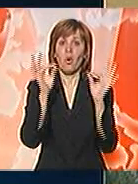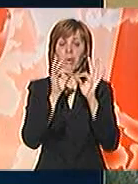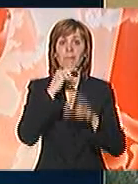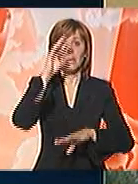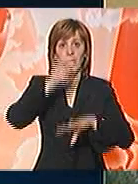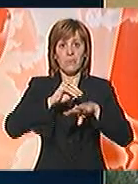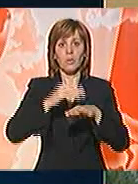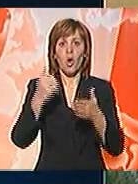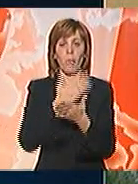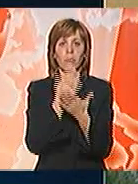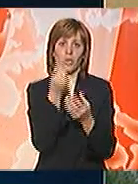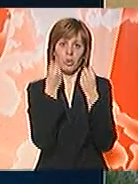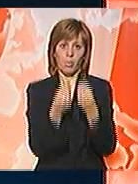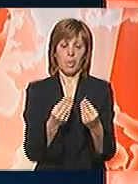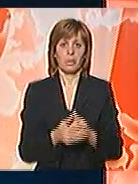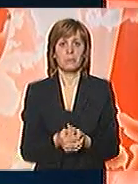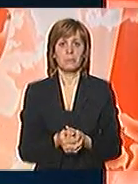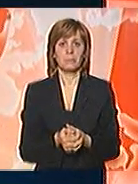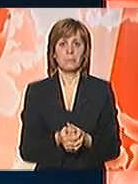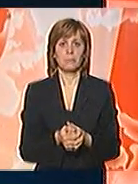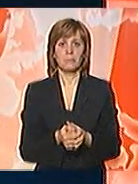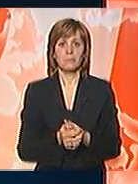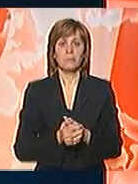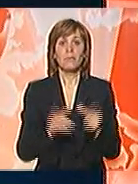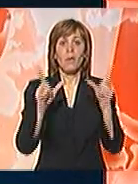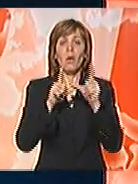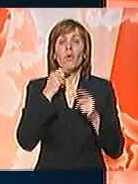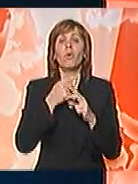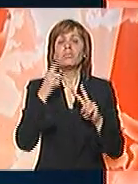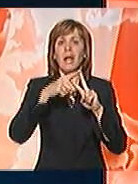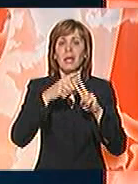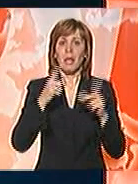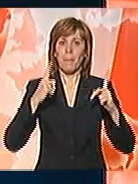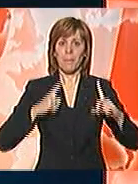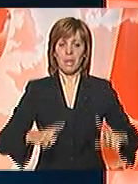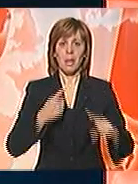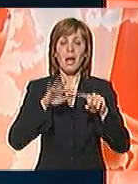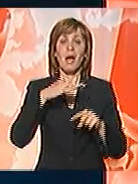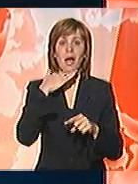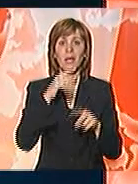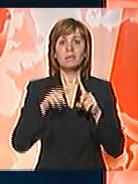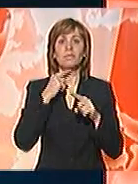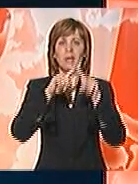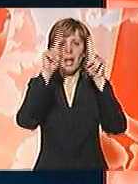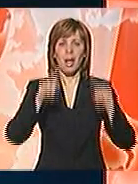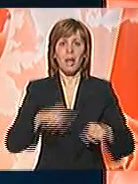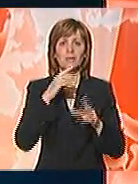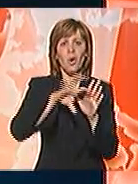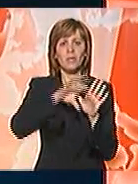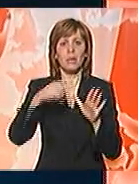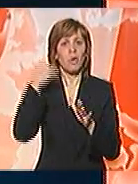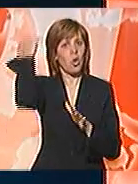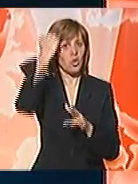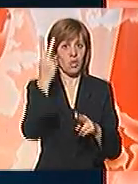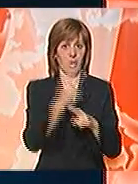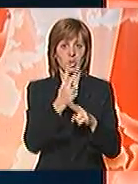izveštaj opet bude pozitivan. U Palatimira u Hagu će stavove o legalnosti i deklaracije o nezavisnosti Kosova i